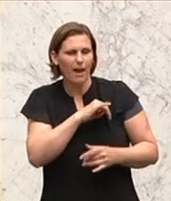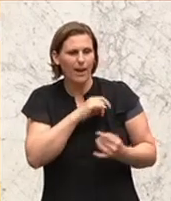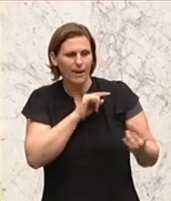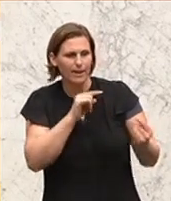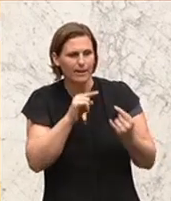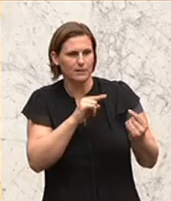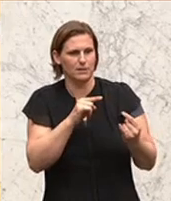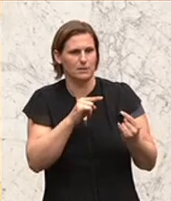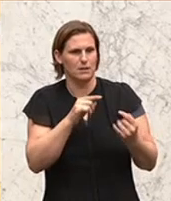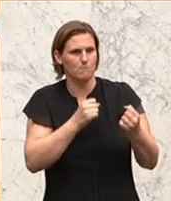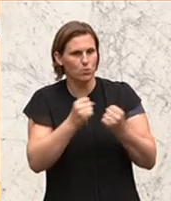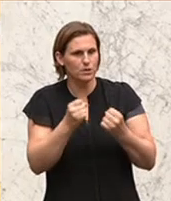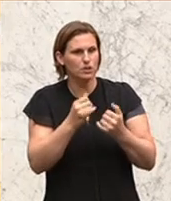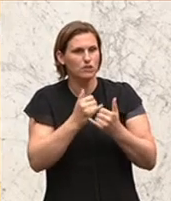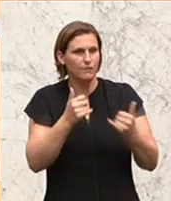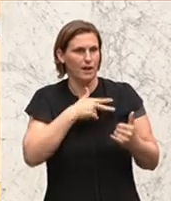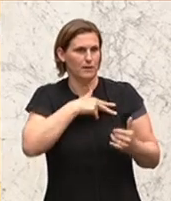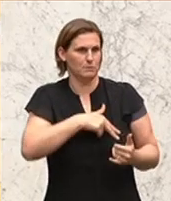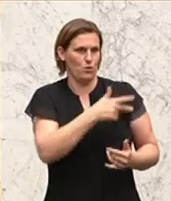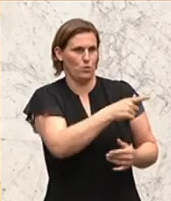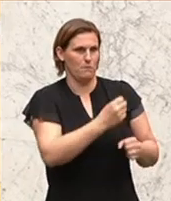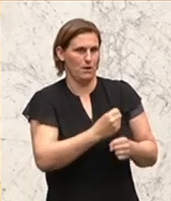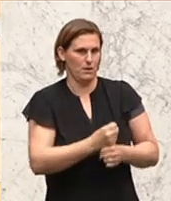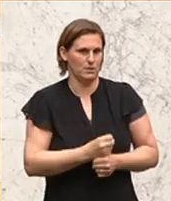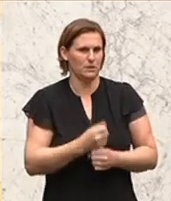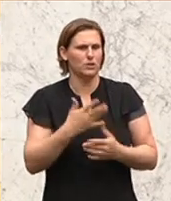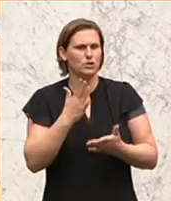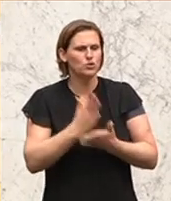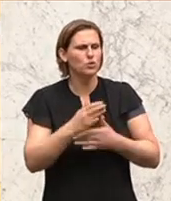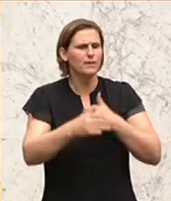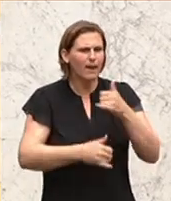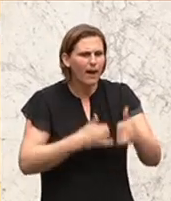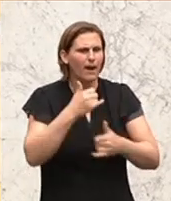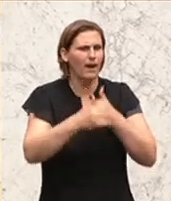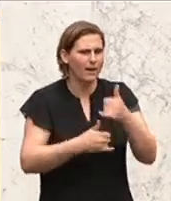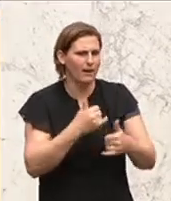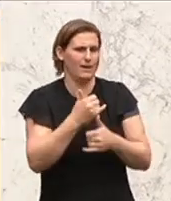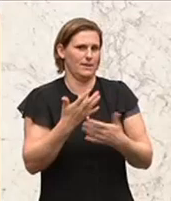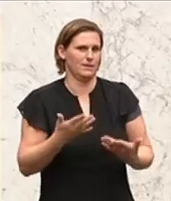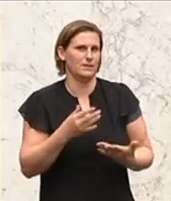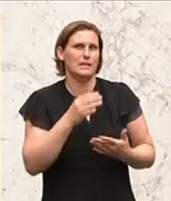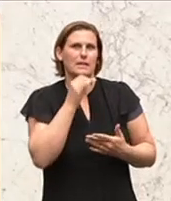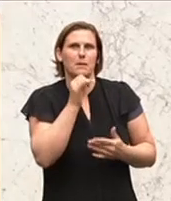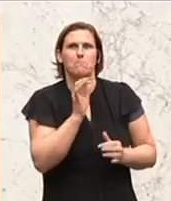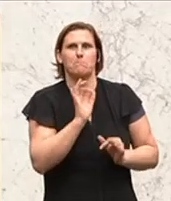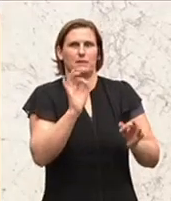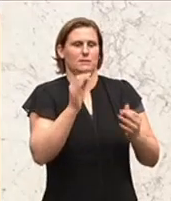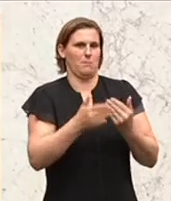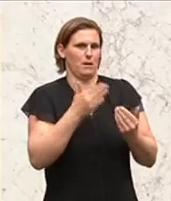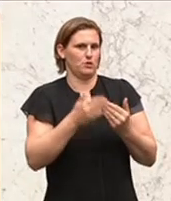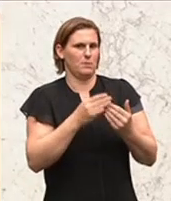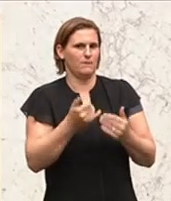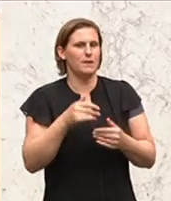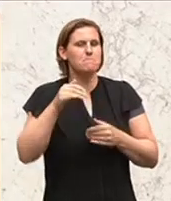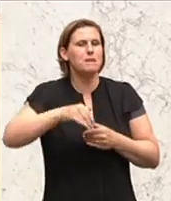überhaupt politisch argumentiert, wie es die SPÖ tut. Seit Jahren, und es gibt kein besseres Beispiel dafür, wie die